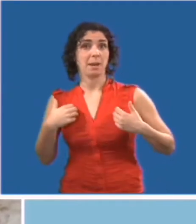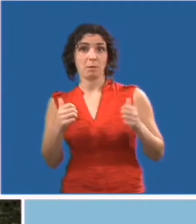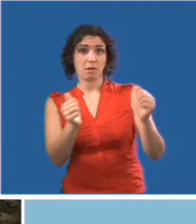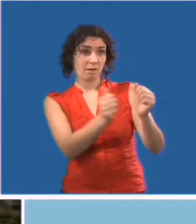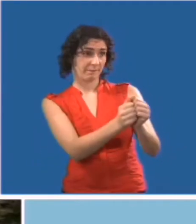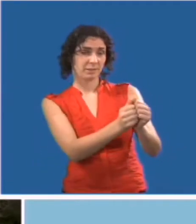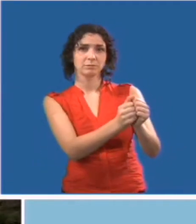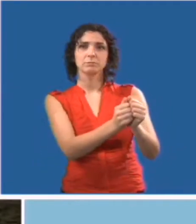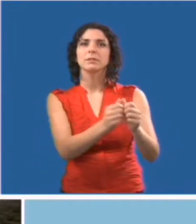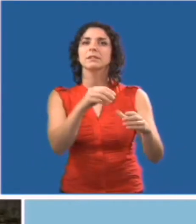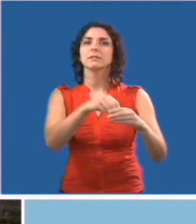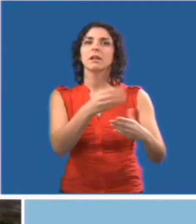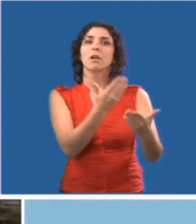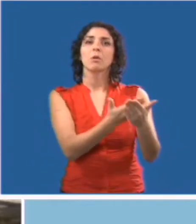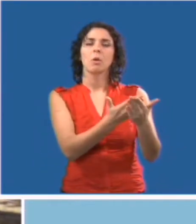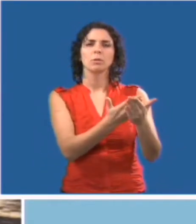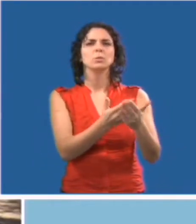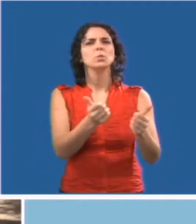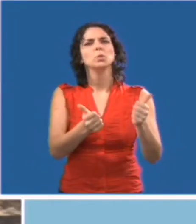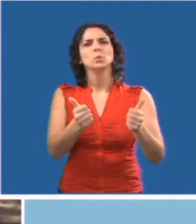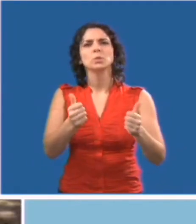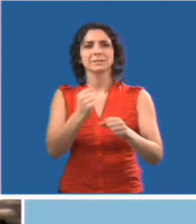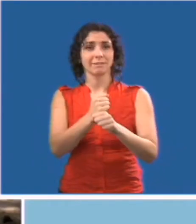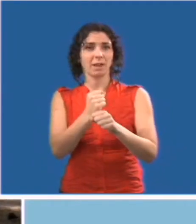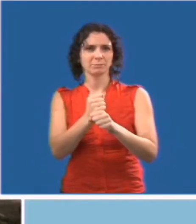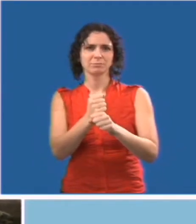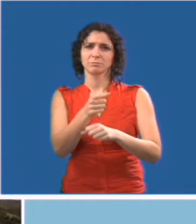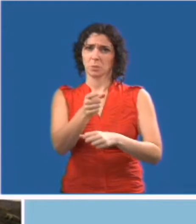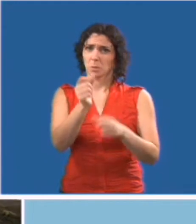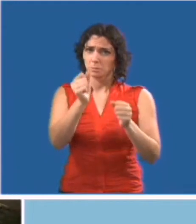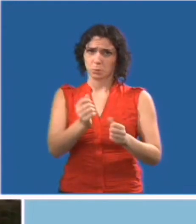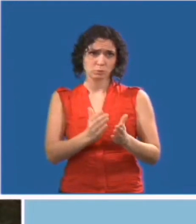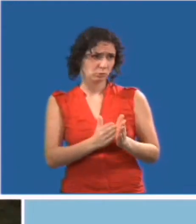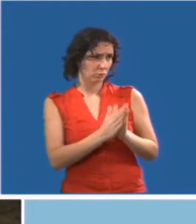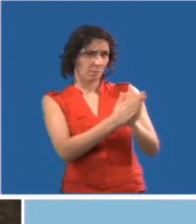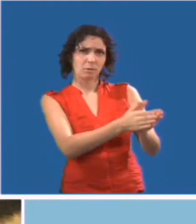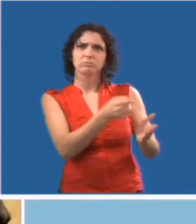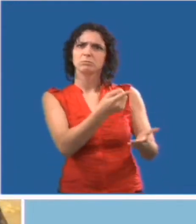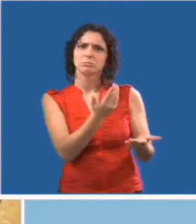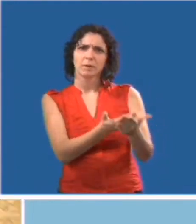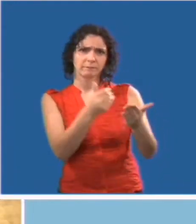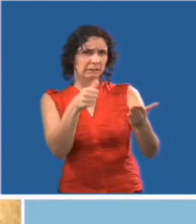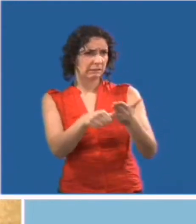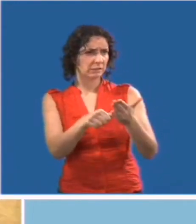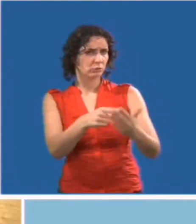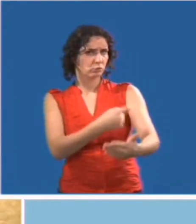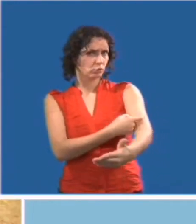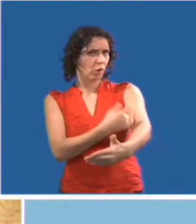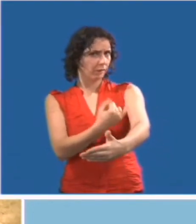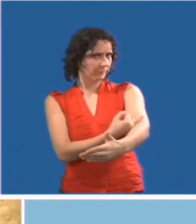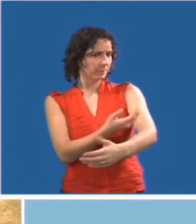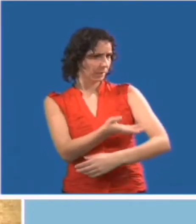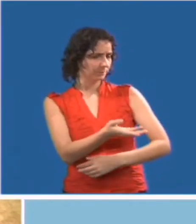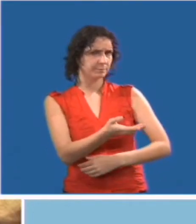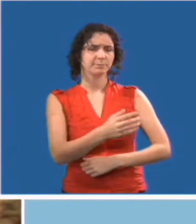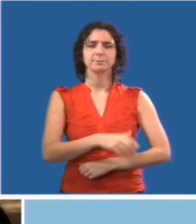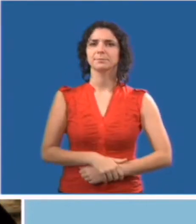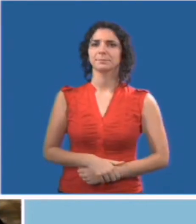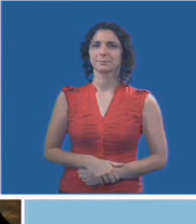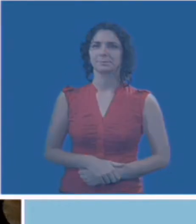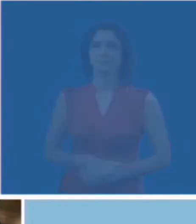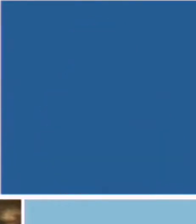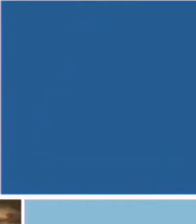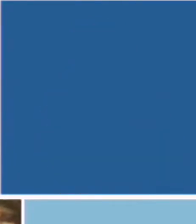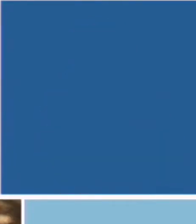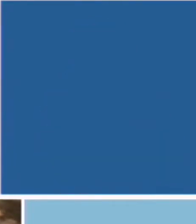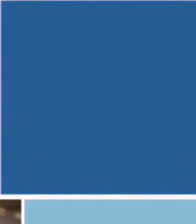personne ayant un animal à votre école ou dans votre milieu de travail, et que ce n'est pas évident s'il s'agit d'un